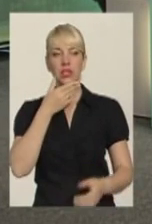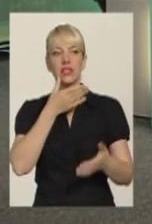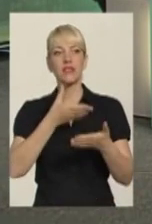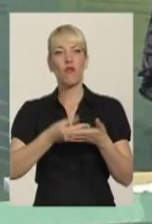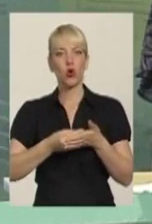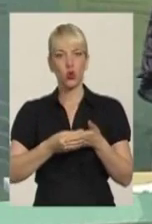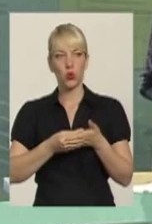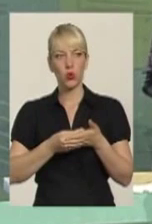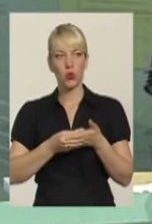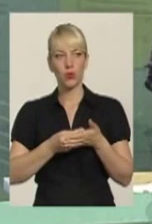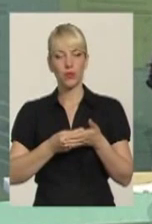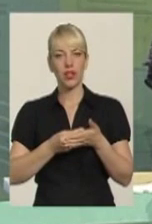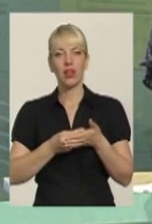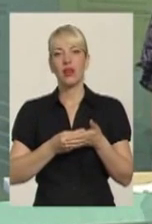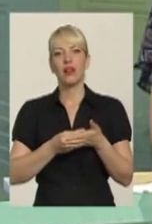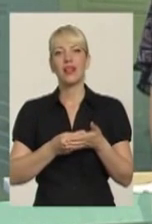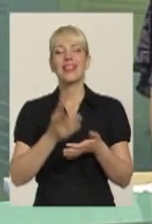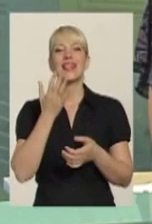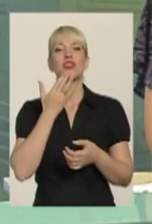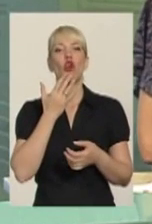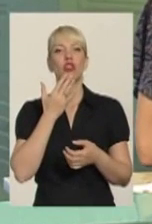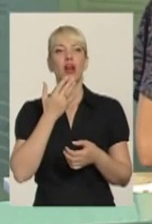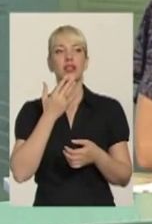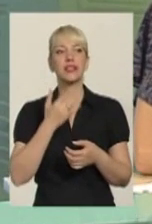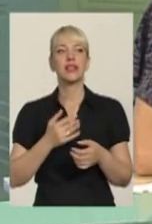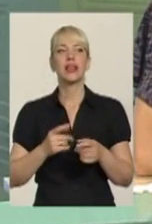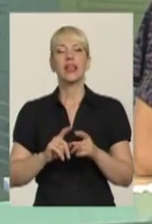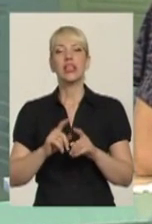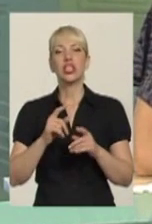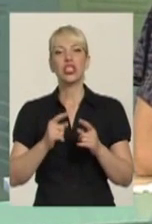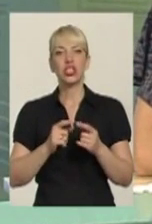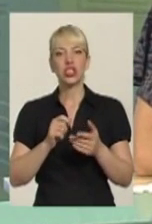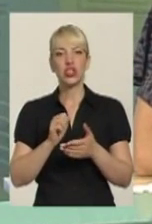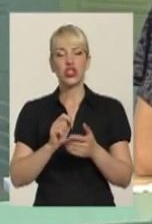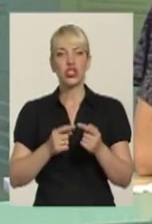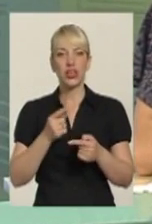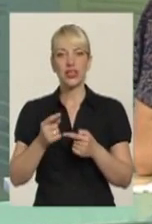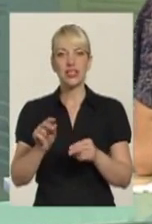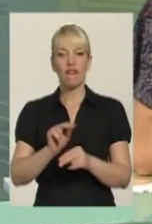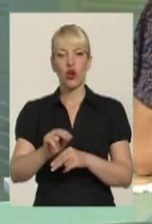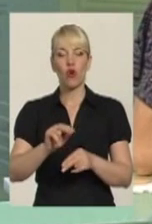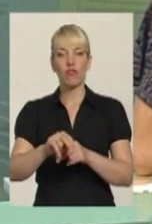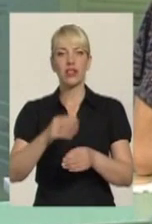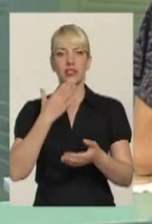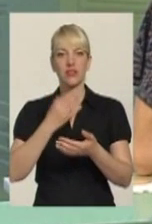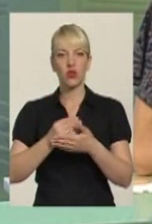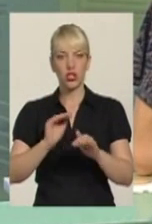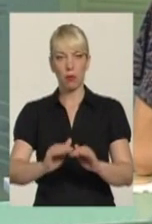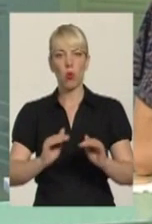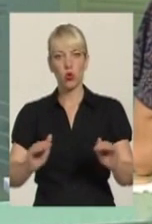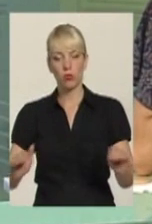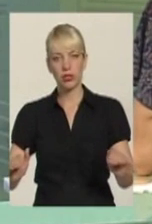свою ідентичність національну через виховання своїх потомків